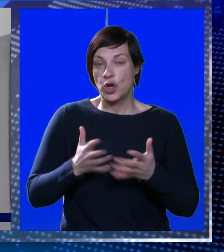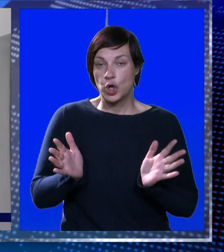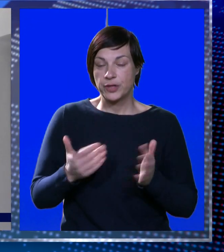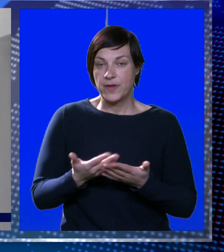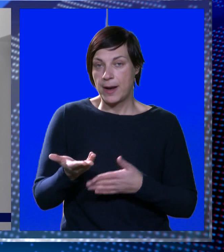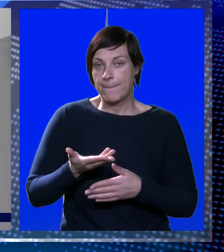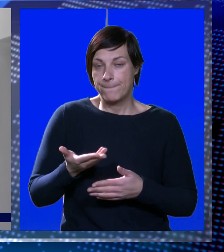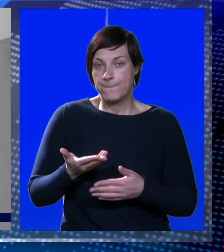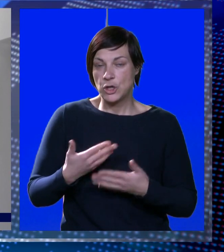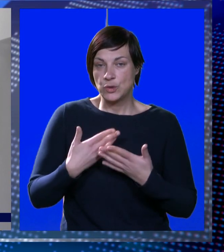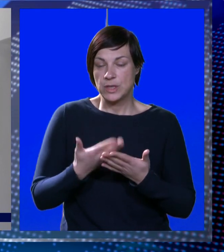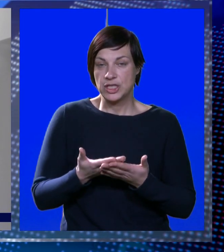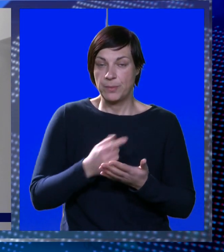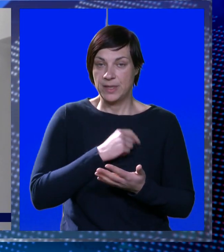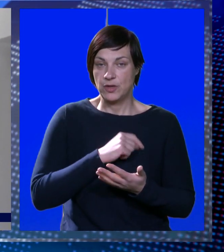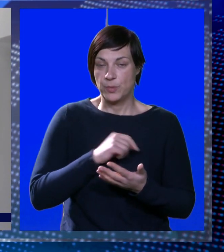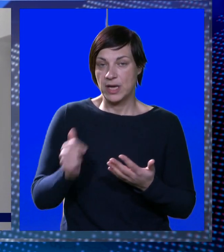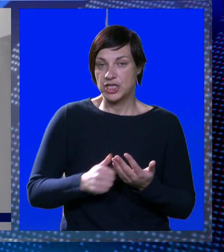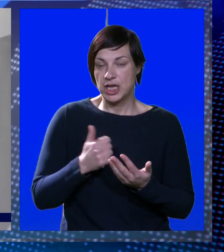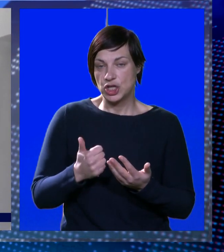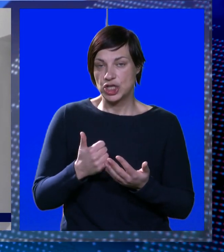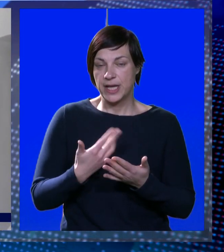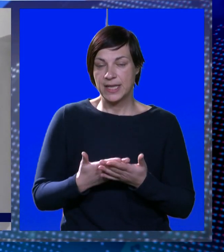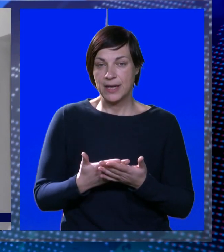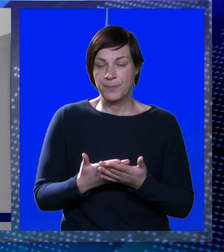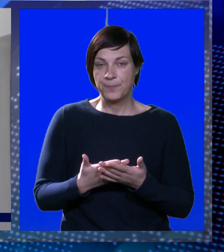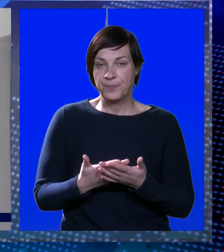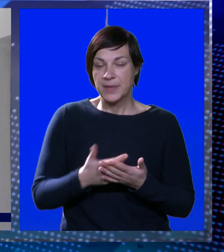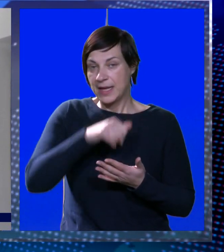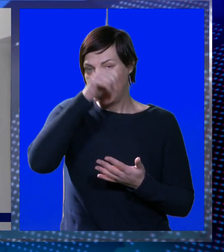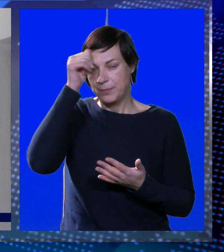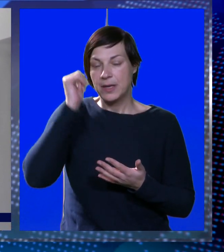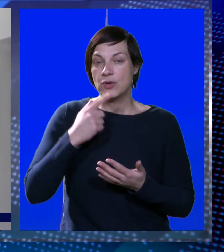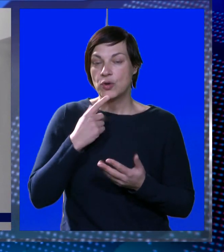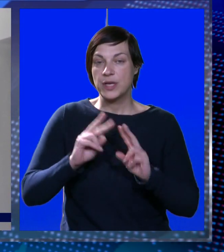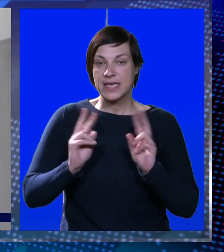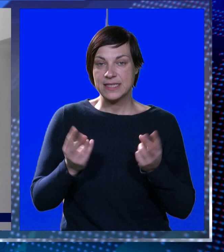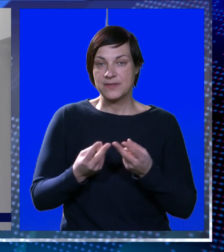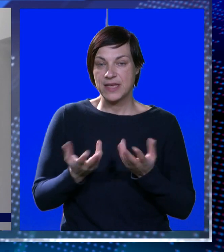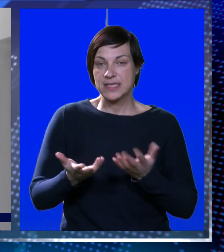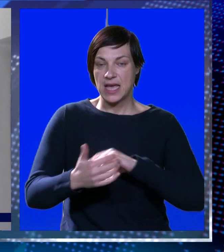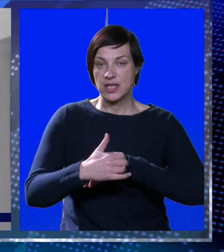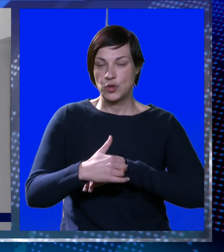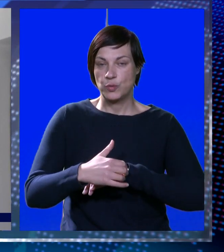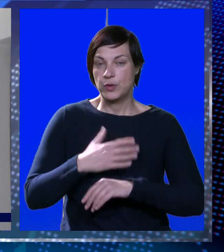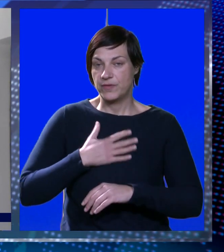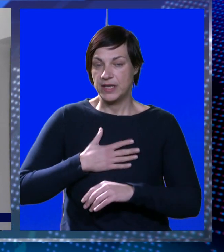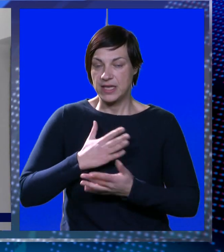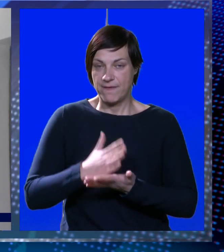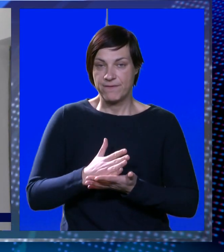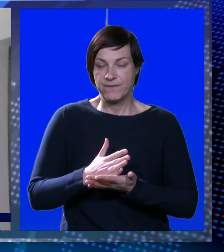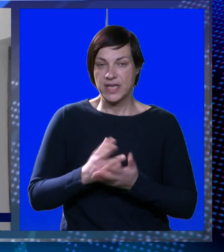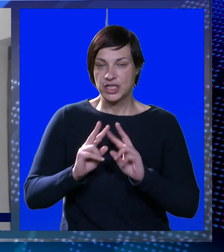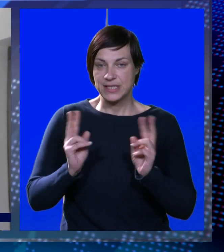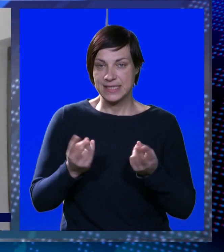otvara. Međutim, ponuda će biti obogačena još jednim brendom koji je svjetski brend, a Dubrovni hoće i